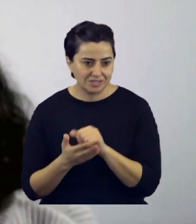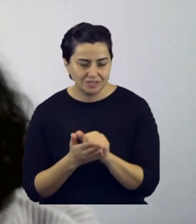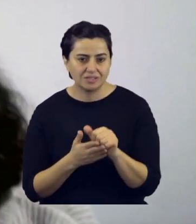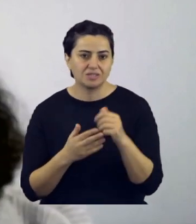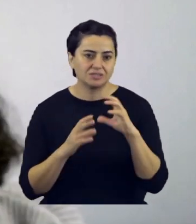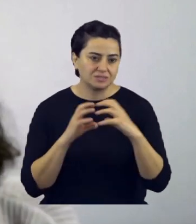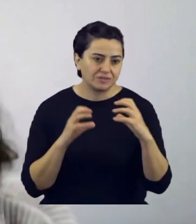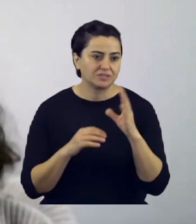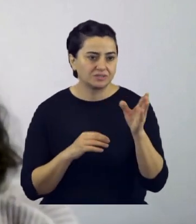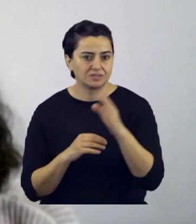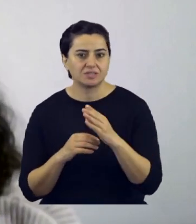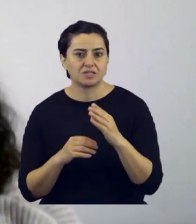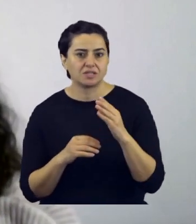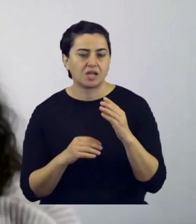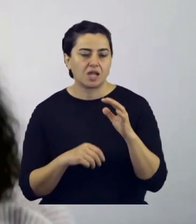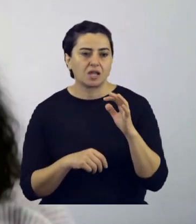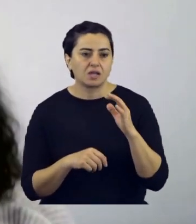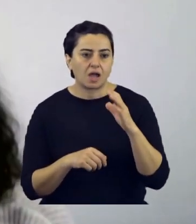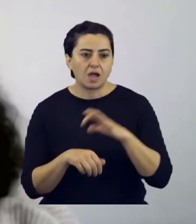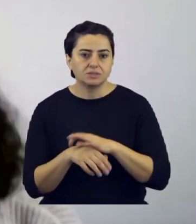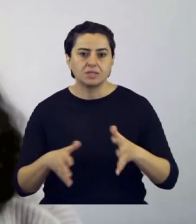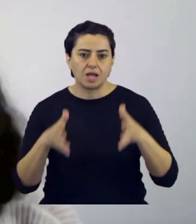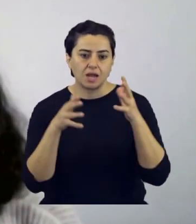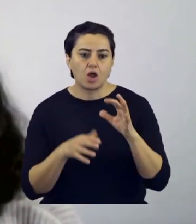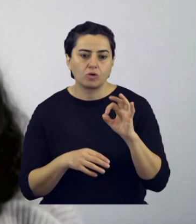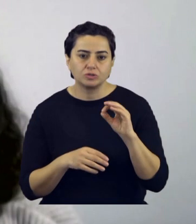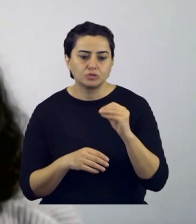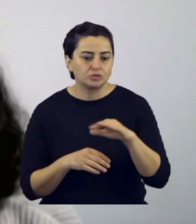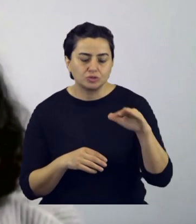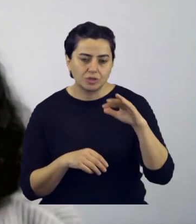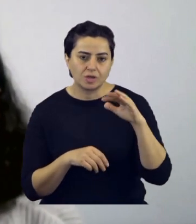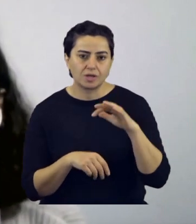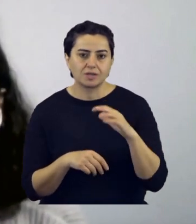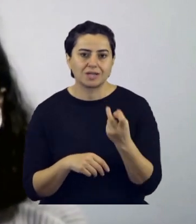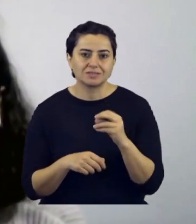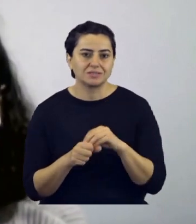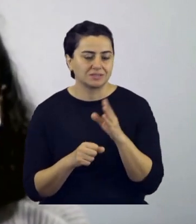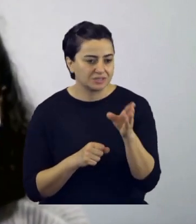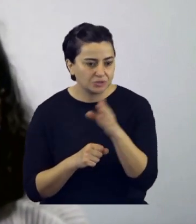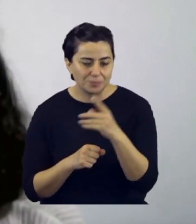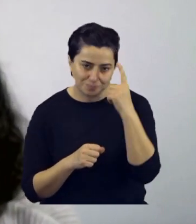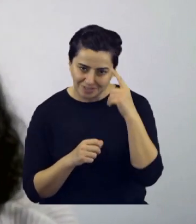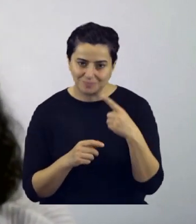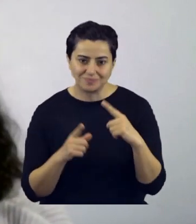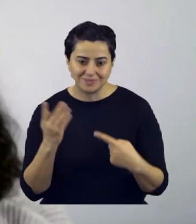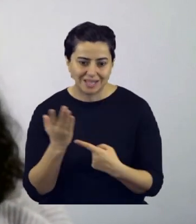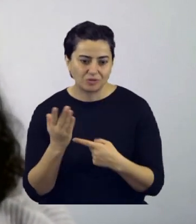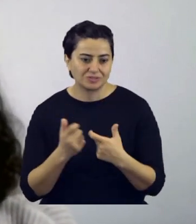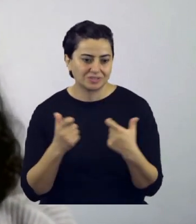servislerine de gidiyorum. Çocuk onkoloji servislerine. Oradaki çocuklara bilim ve teknoloji sevgisini aşılamayı hedefliyorum.